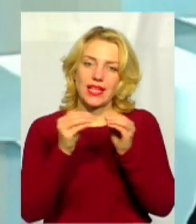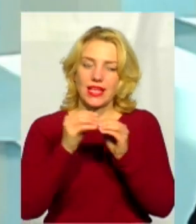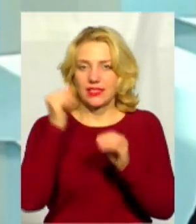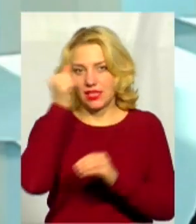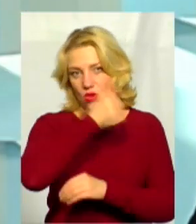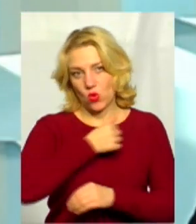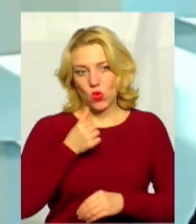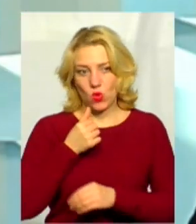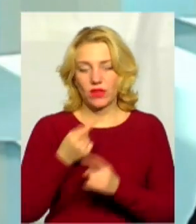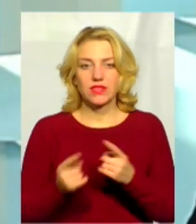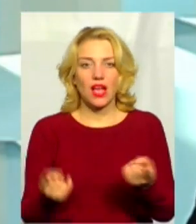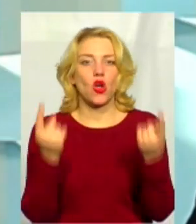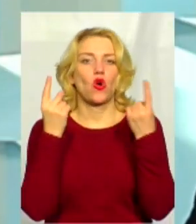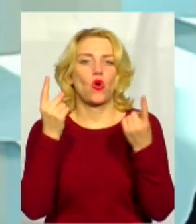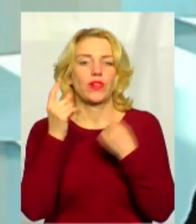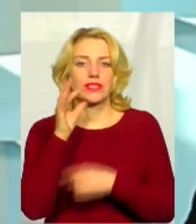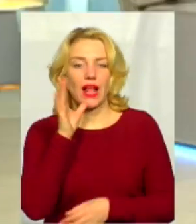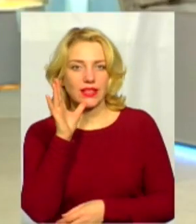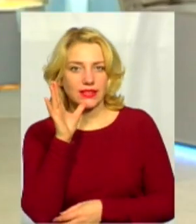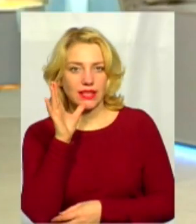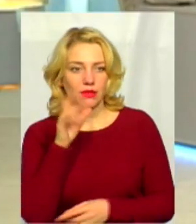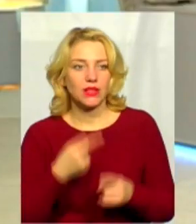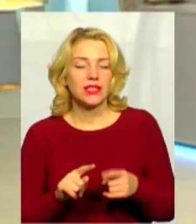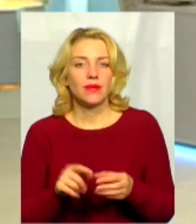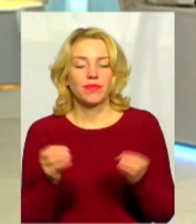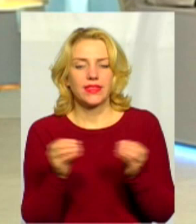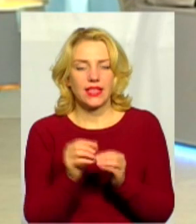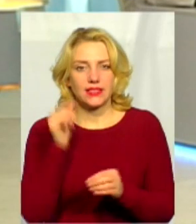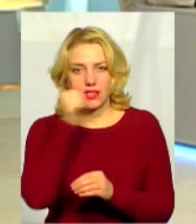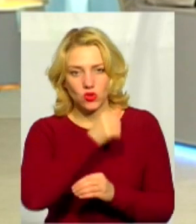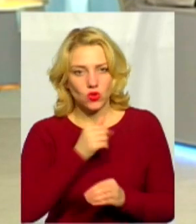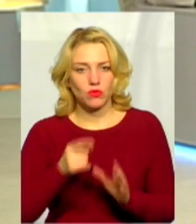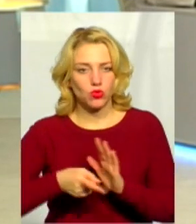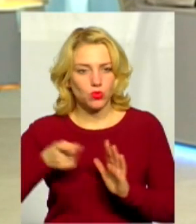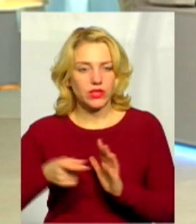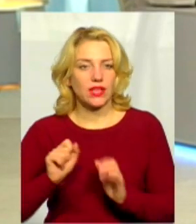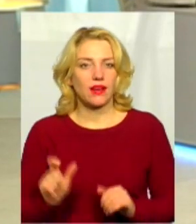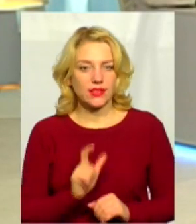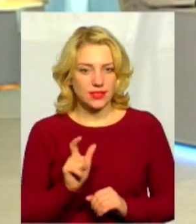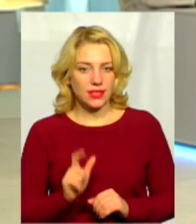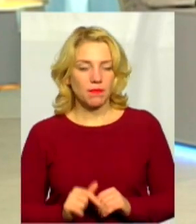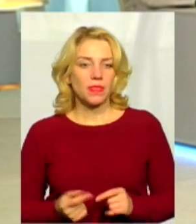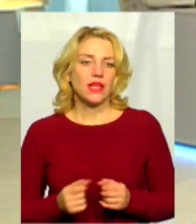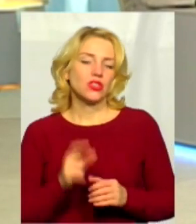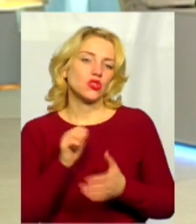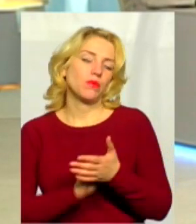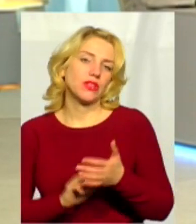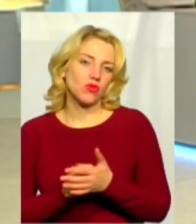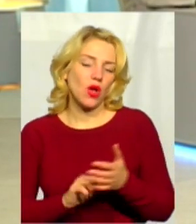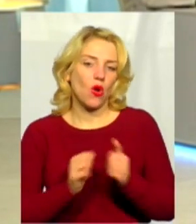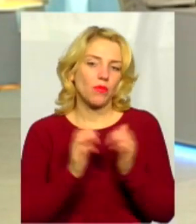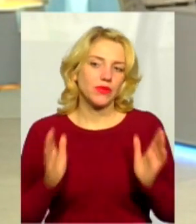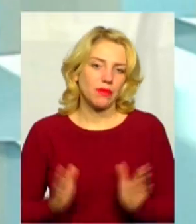в принципі, термін. цієї маси хватить для того, щоб 10 років місто забезпечувати. І з приводу об'єму електроенергії, яка